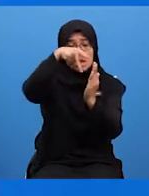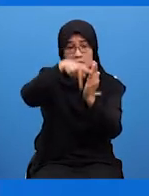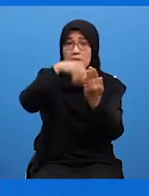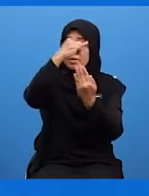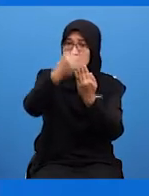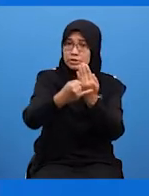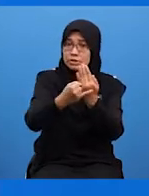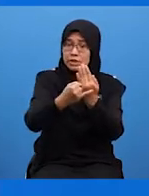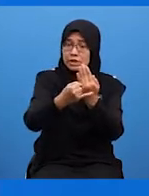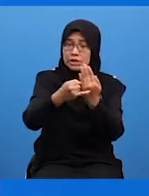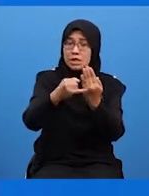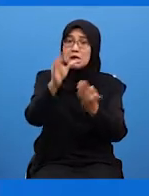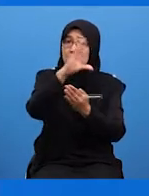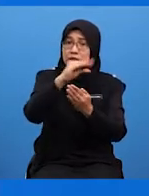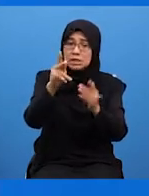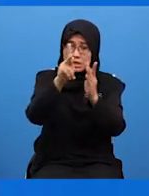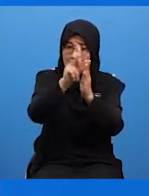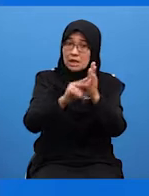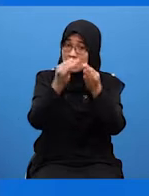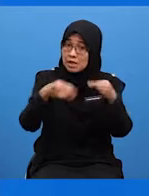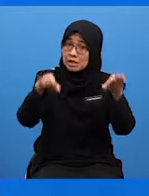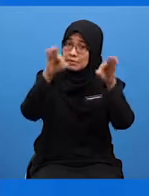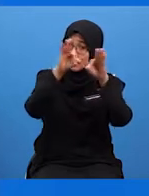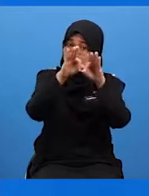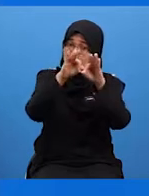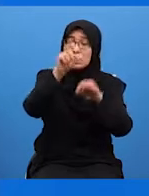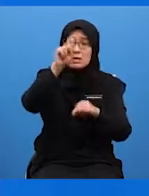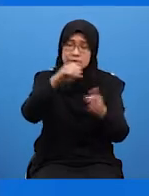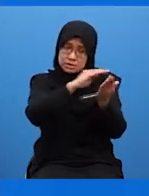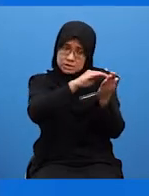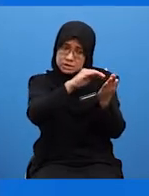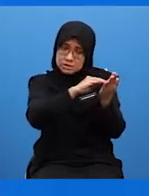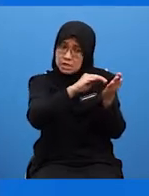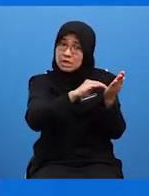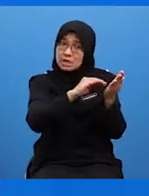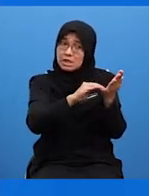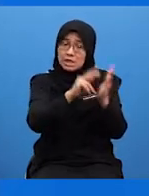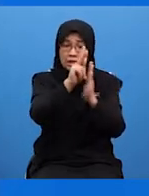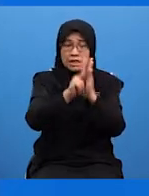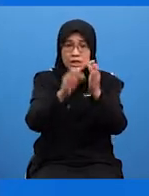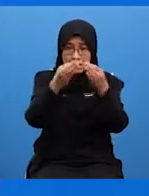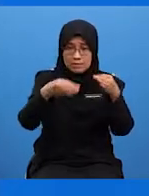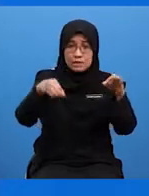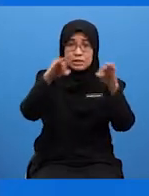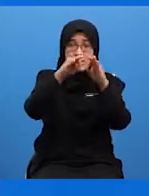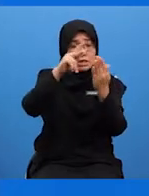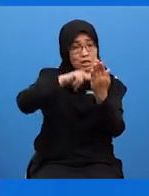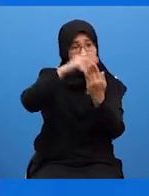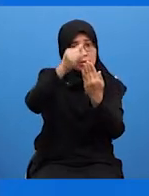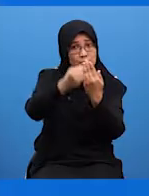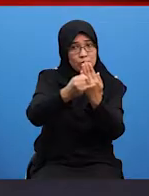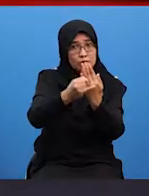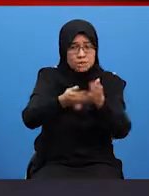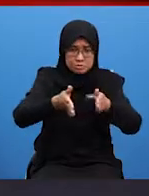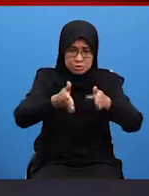Pelajar-pelajar dikendaki menyenaraikan kepentingan projek selari dengan kehendak tugasan itu